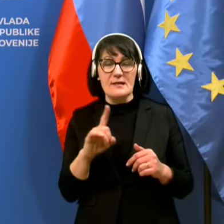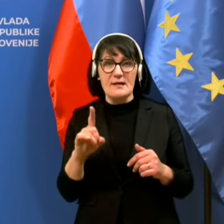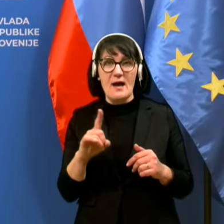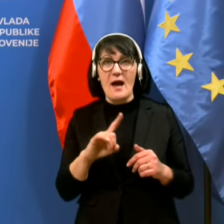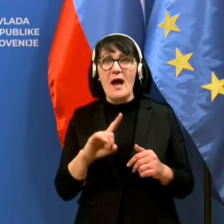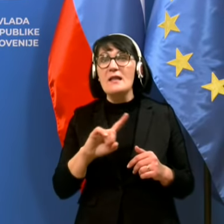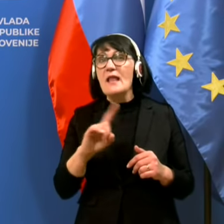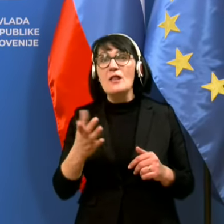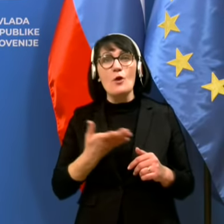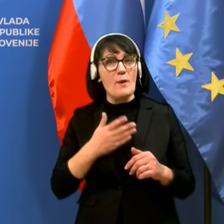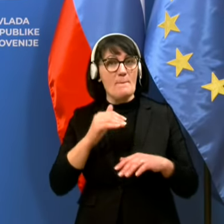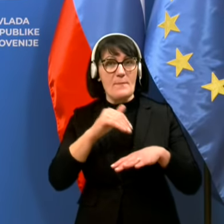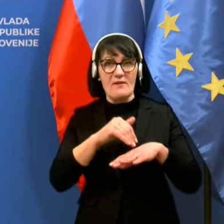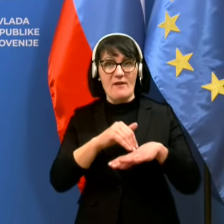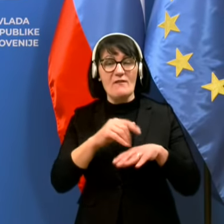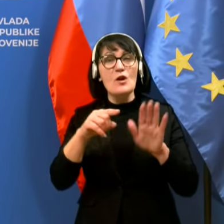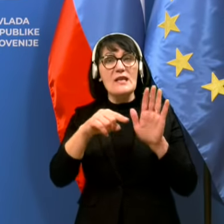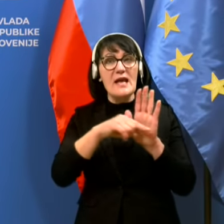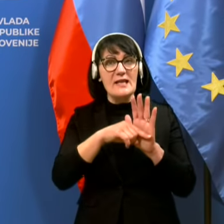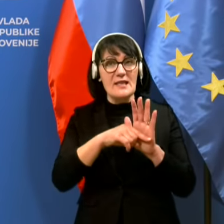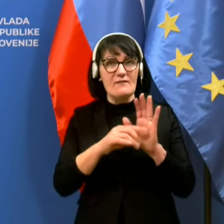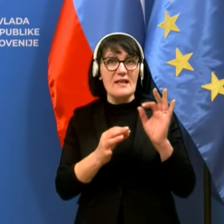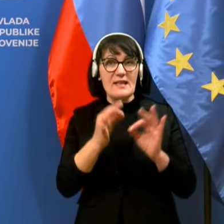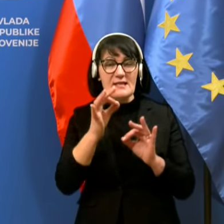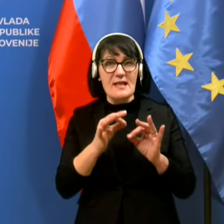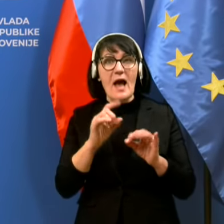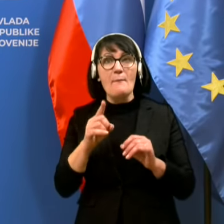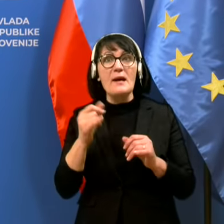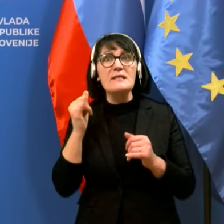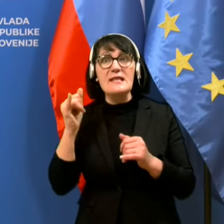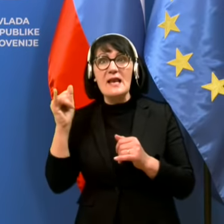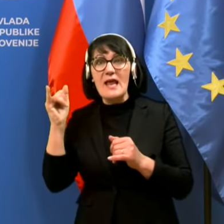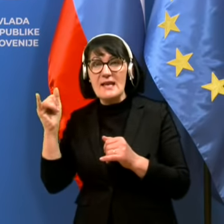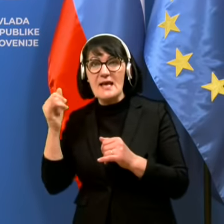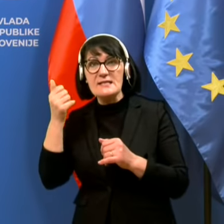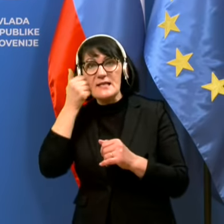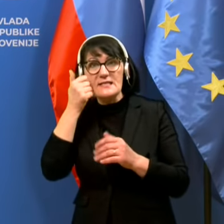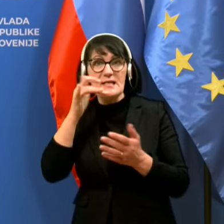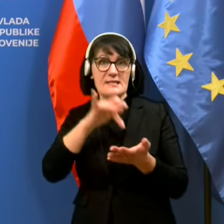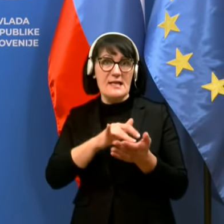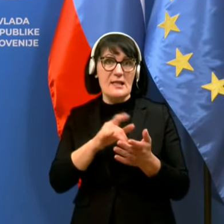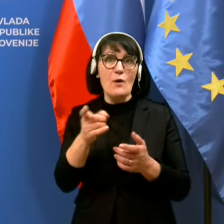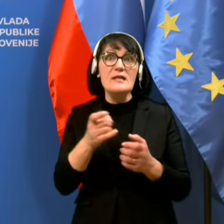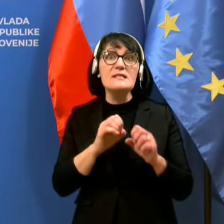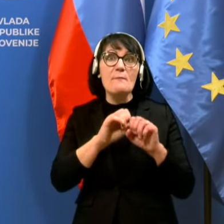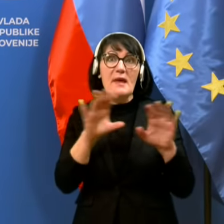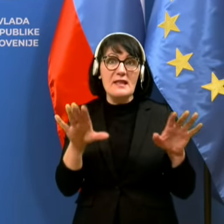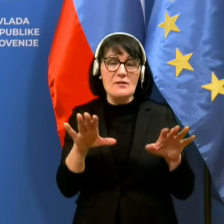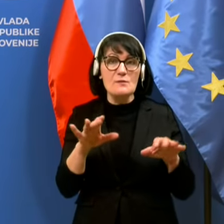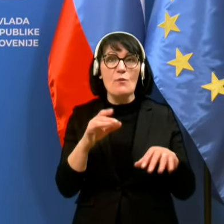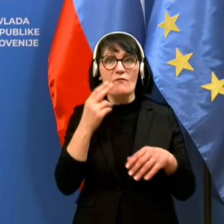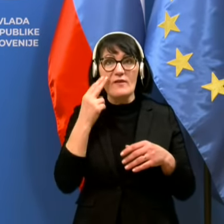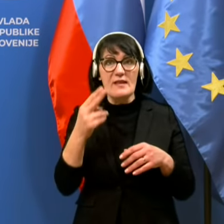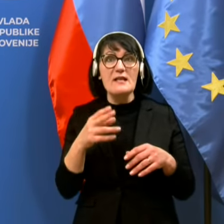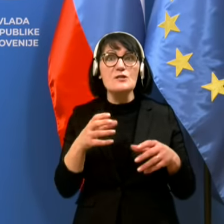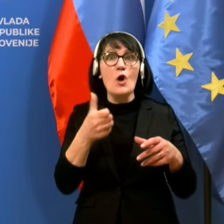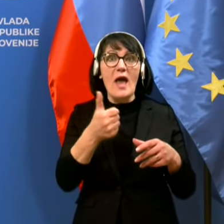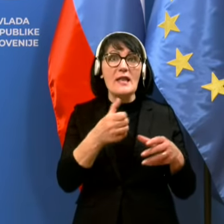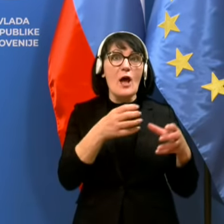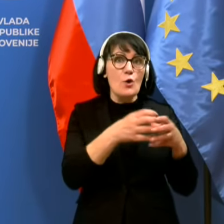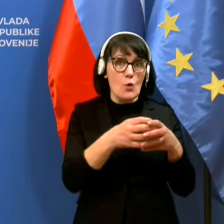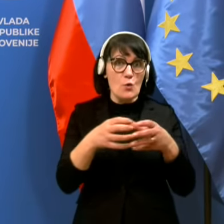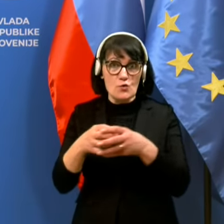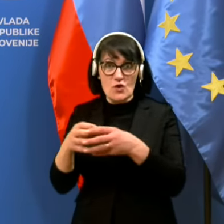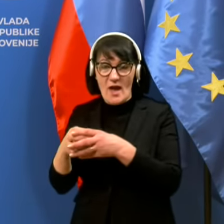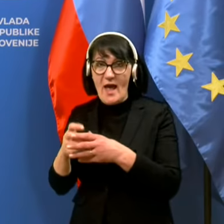prijave o negativnih PCR-ju, ampak vseeno iz terena, iz klicu v klicnih centrih, iz medijev, smo zaznali, da so jene gruče, kjer je